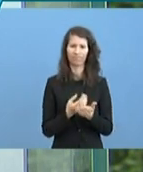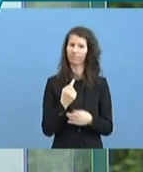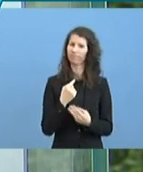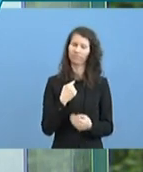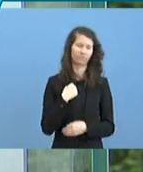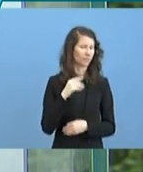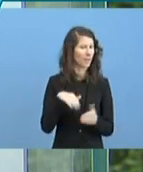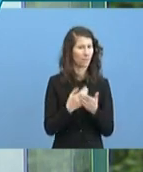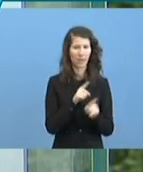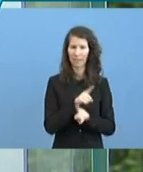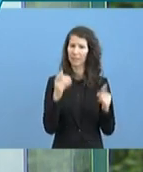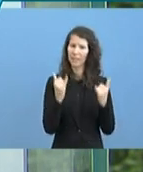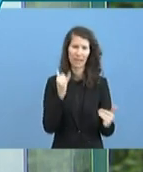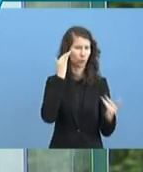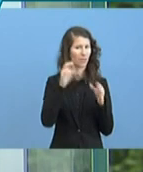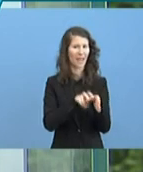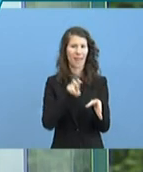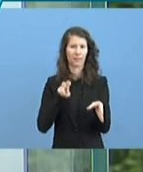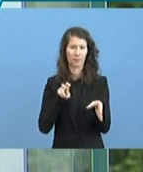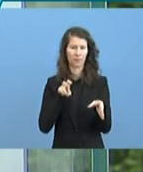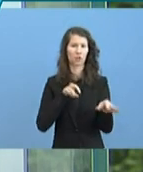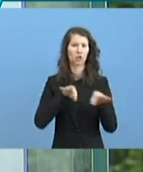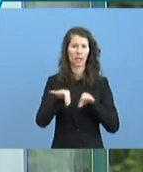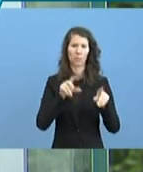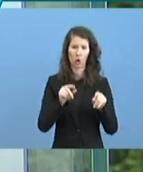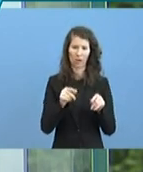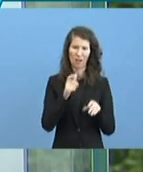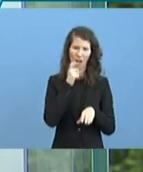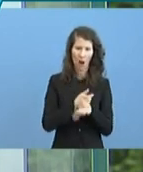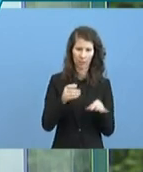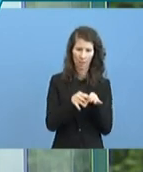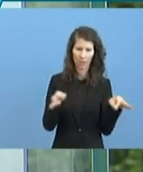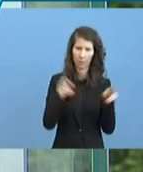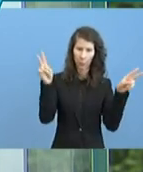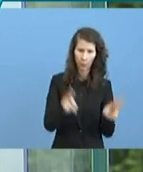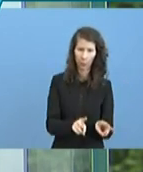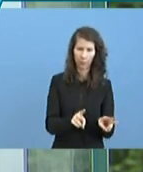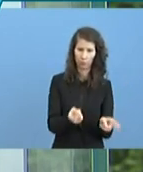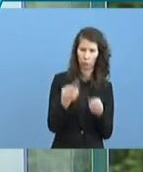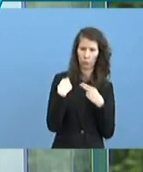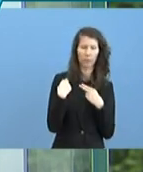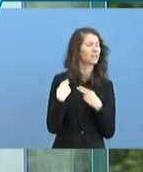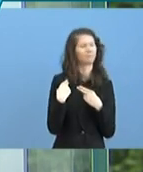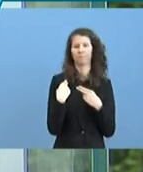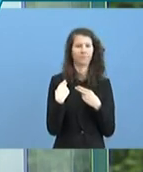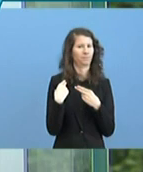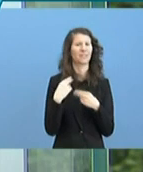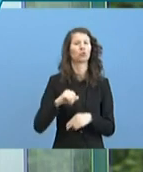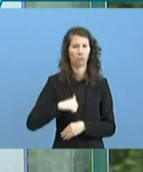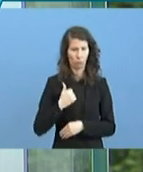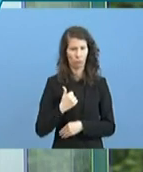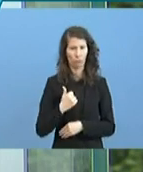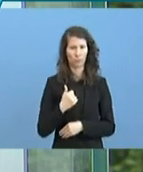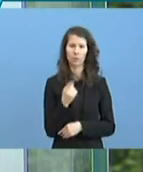-Strategie zu sprechen. Wir befinden uns immer noch am Anfang dieser Epidemie. Und es ist zurzeit noch nicht zu sagen, wie sich das Ganze